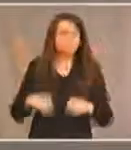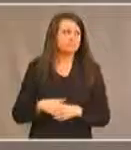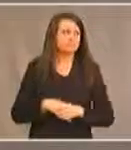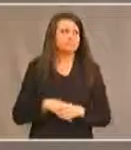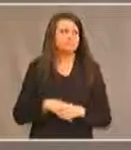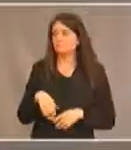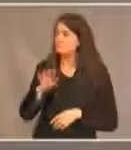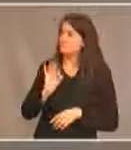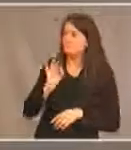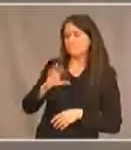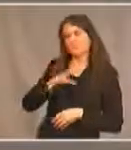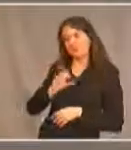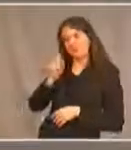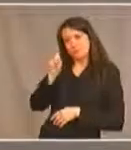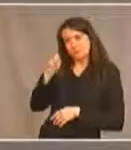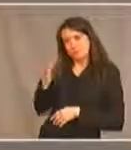vous.